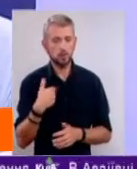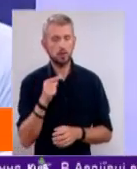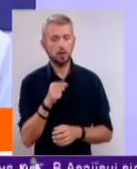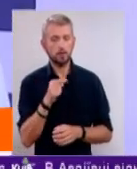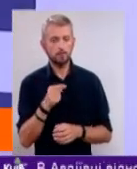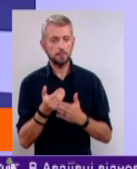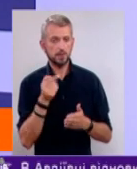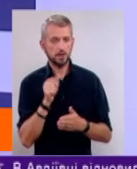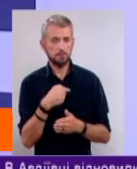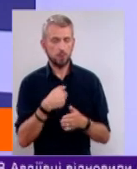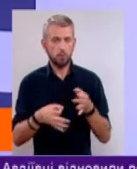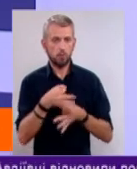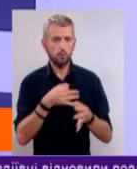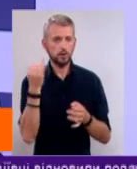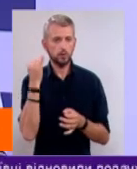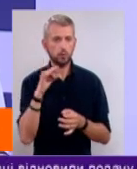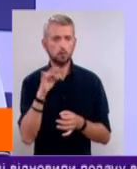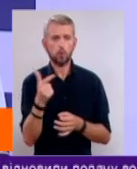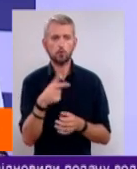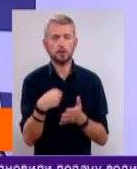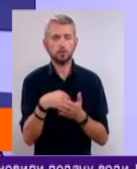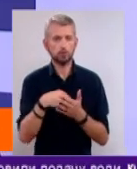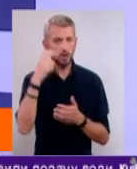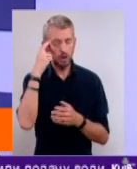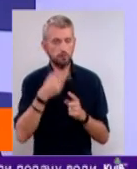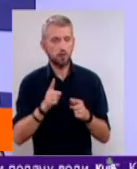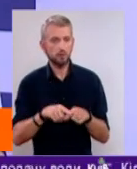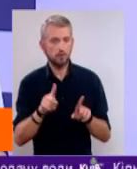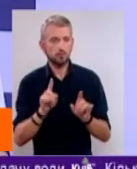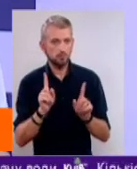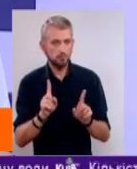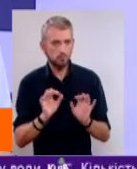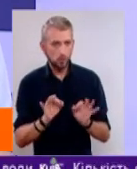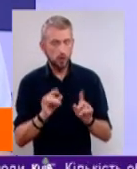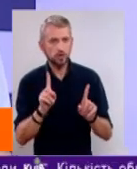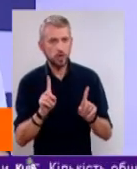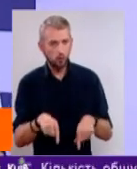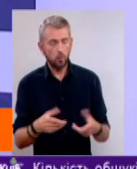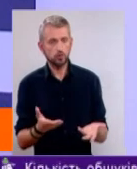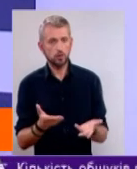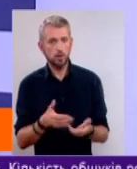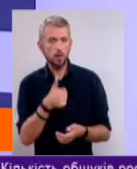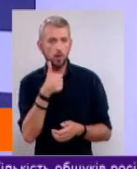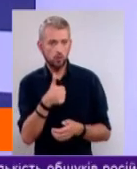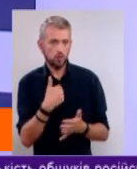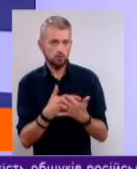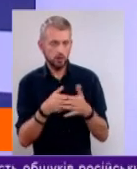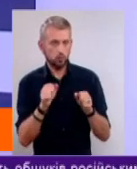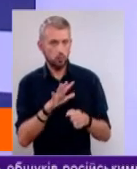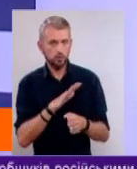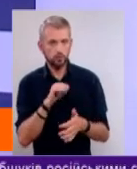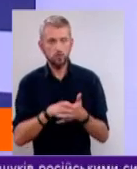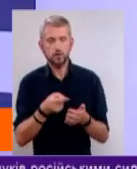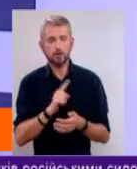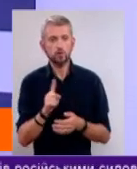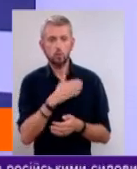Перед тим ми обговорювали історію про громадський бюджет Києва. Це, до речі, також хорошим прикладом може бути через те, що